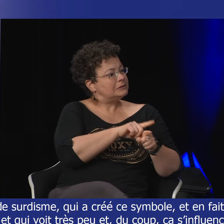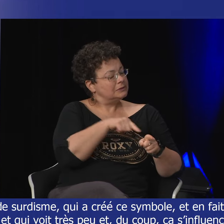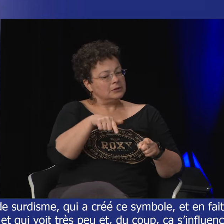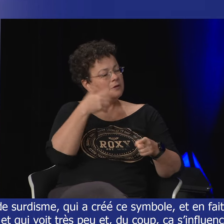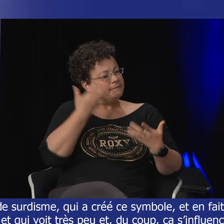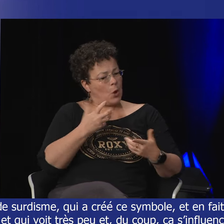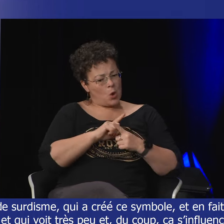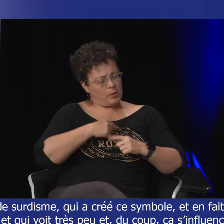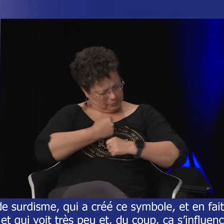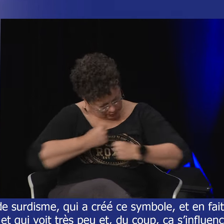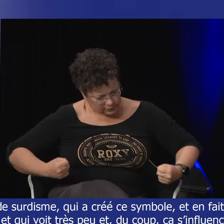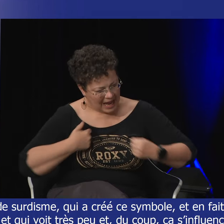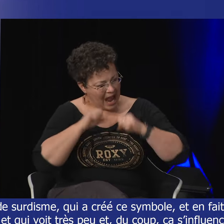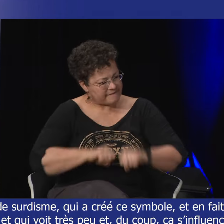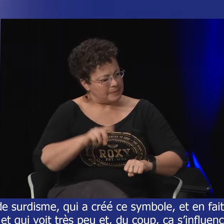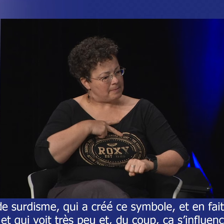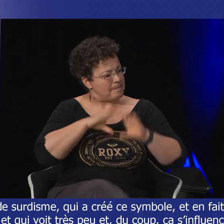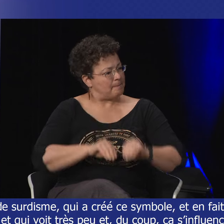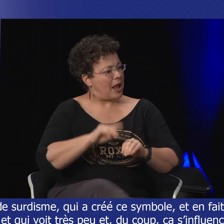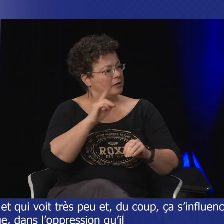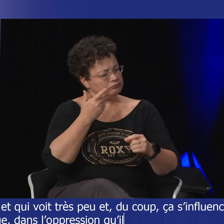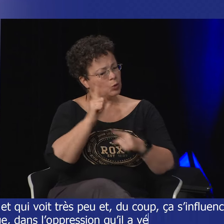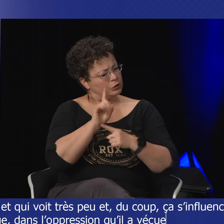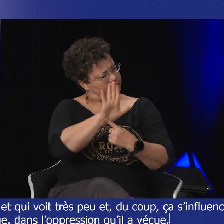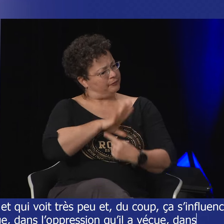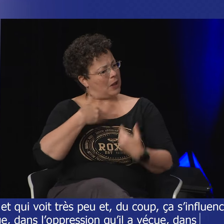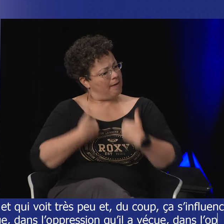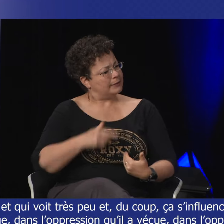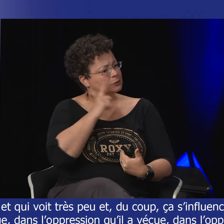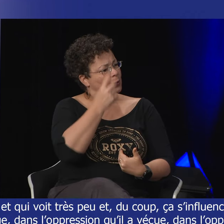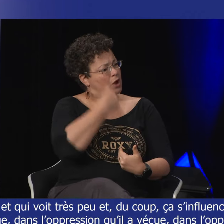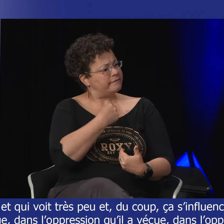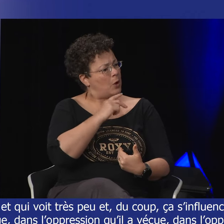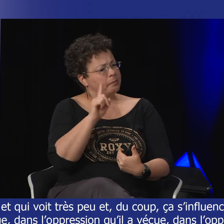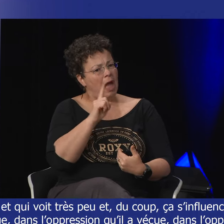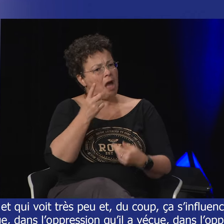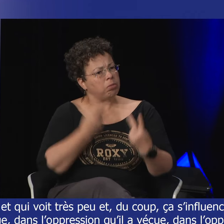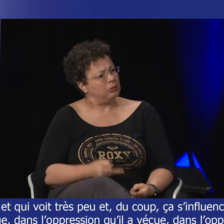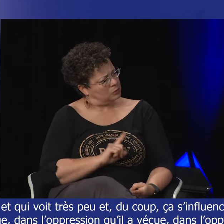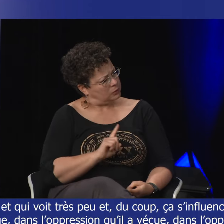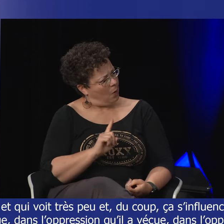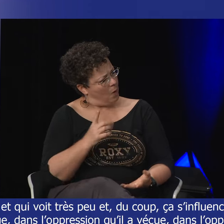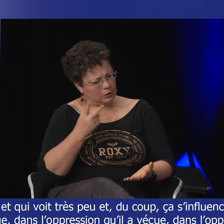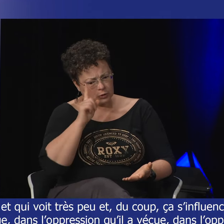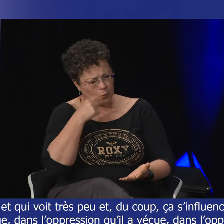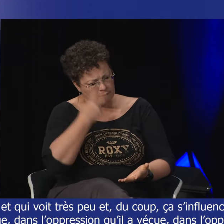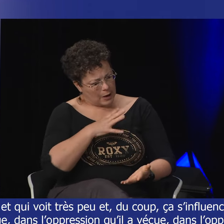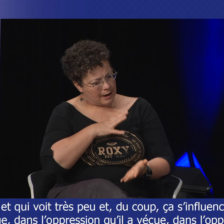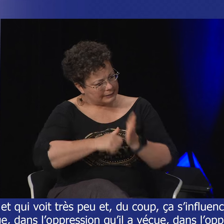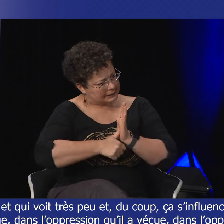vécue dans l'oppression des sourds mais des sourds aveugles aussi et il montre malgré tout une espèce de